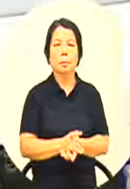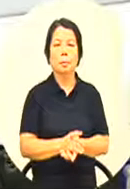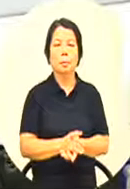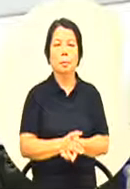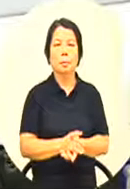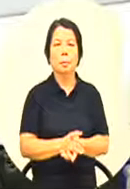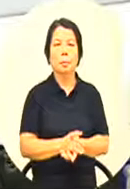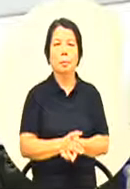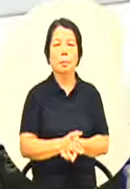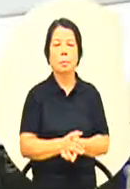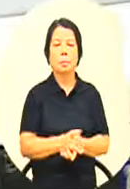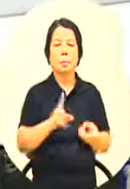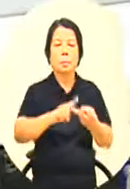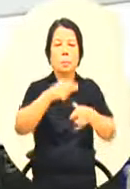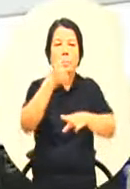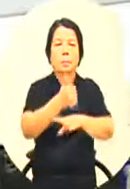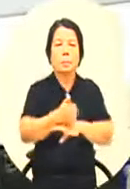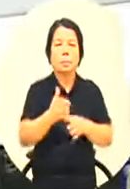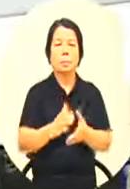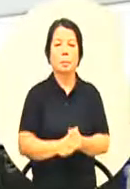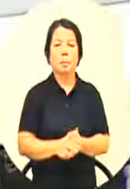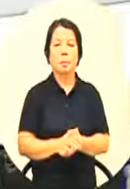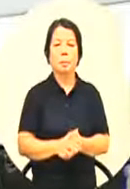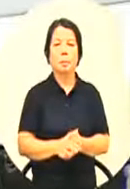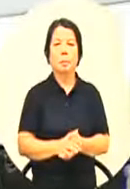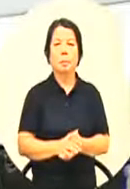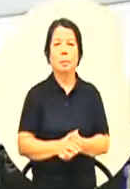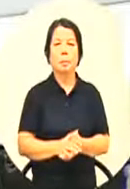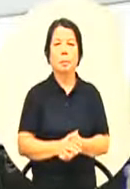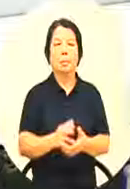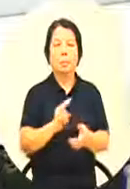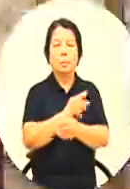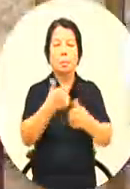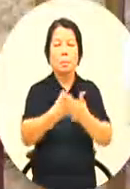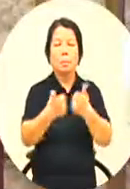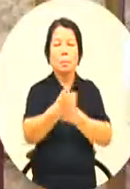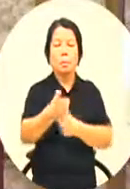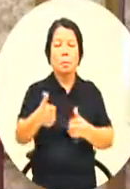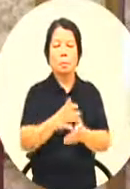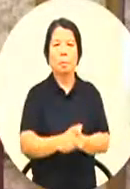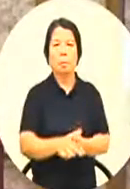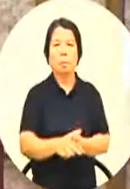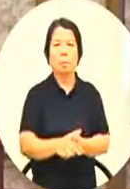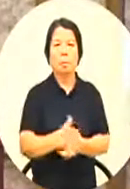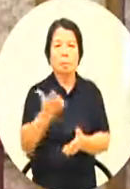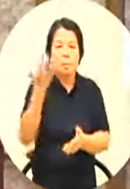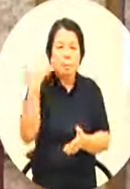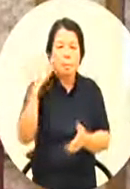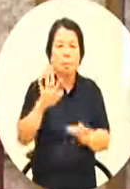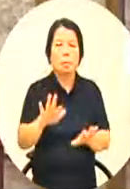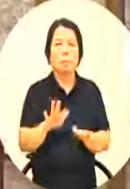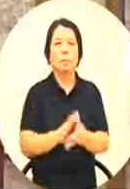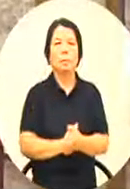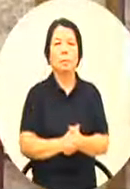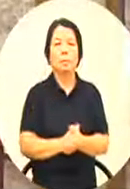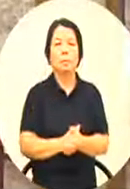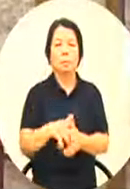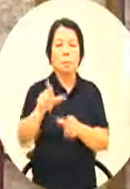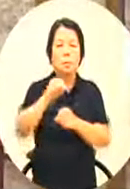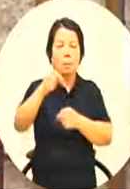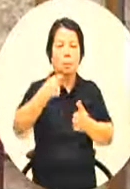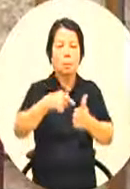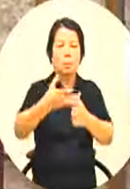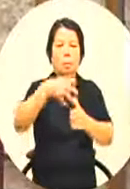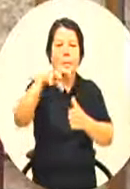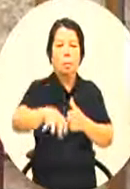那个主席还有那个李远那我们其实我们当初这个是按照教育部的规